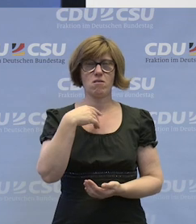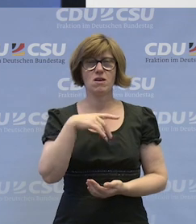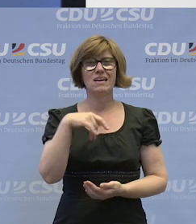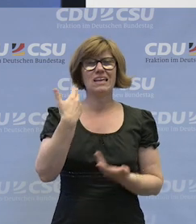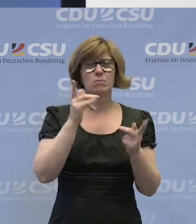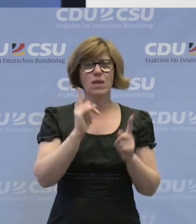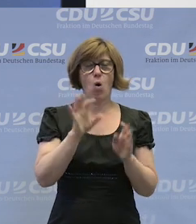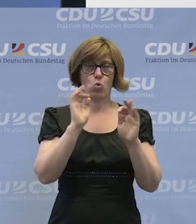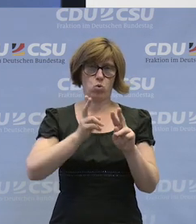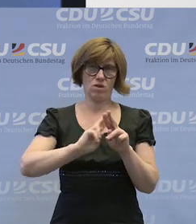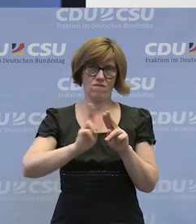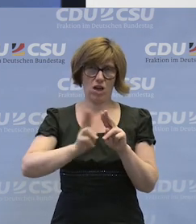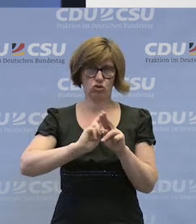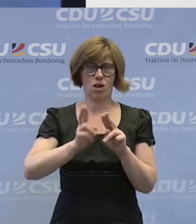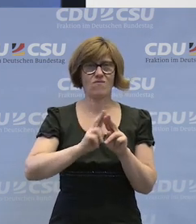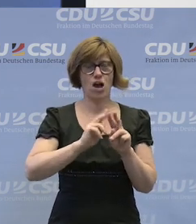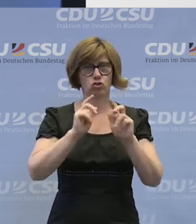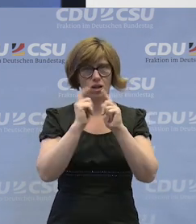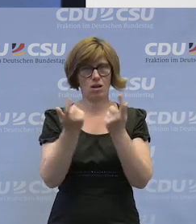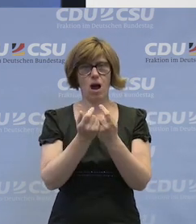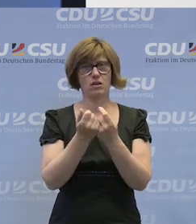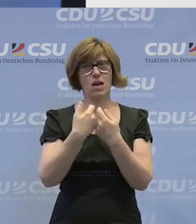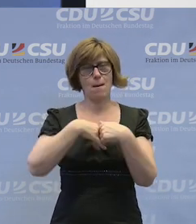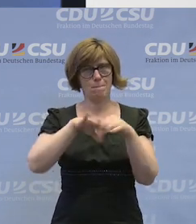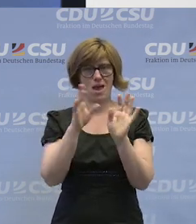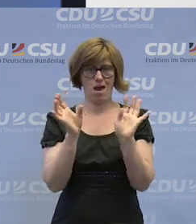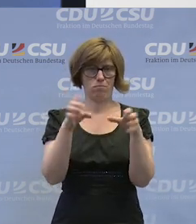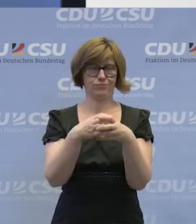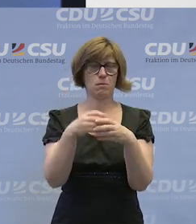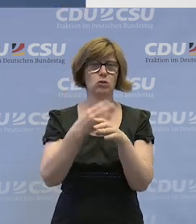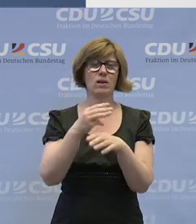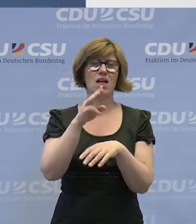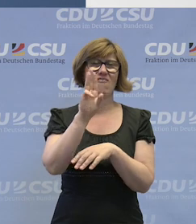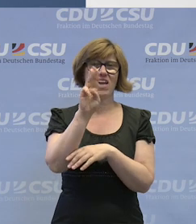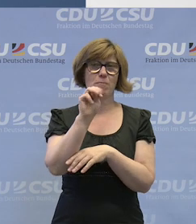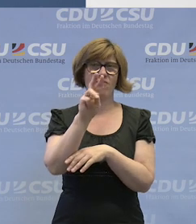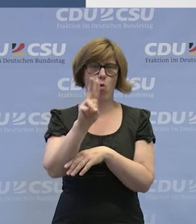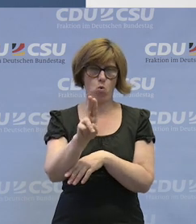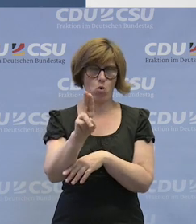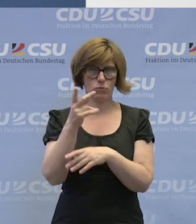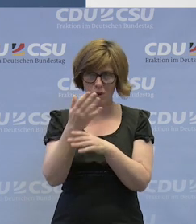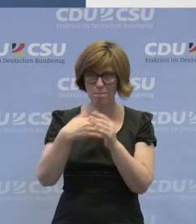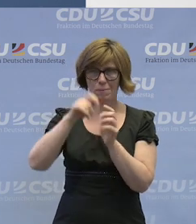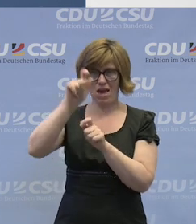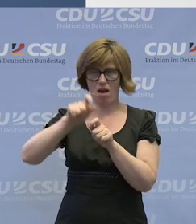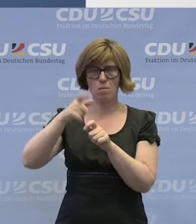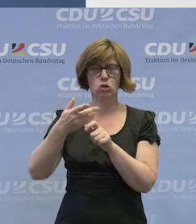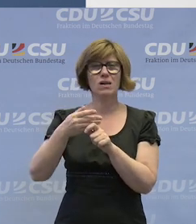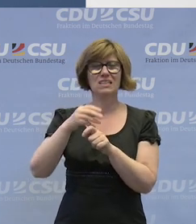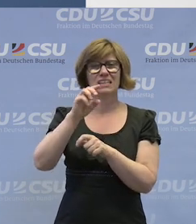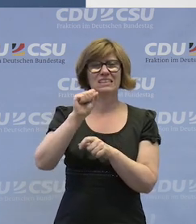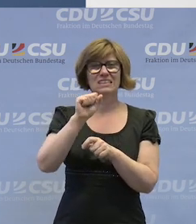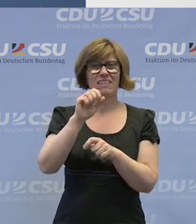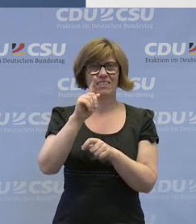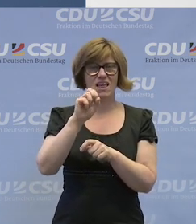Es gibt auch gute Werkstätten, wo Werkstatträder auch mehr zu sagen haben, wie in der WMVU. Zum Beispiel auch in Sindelfingen